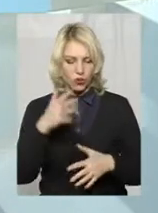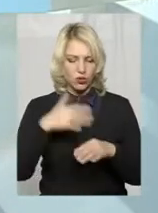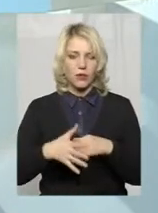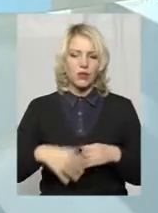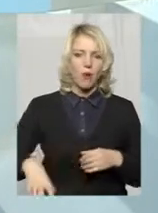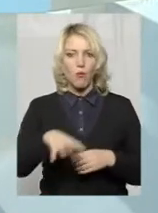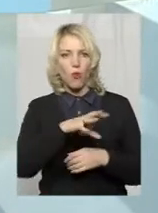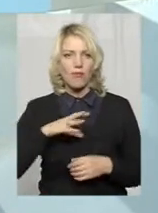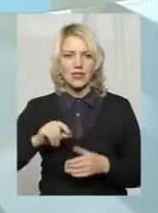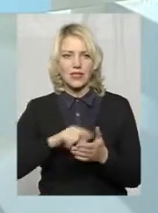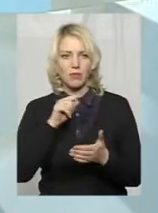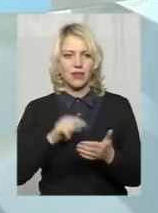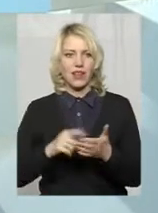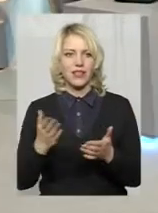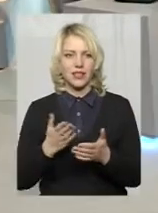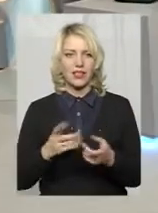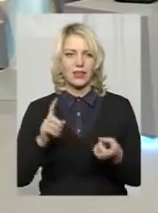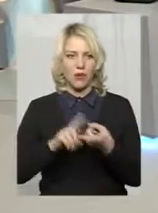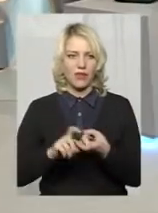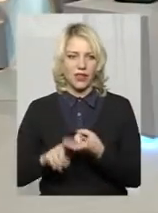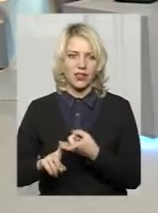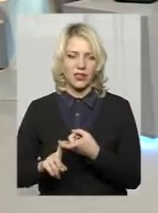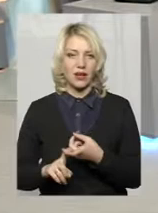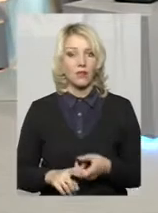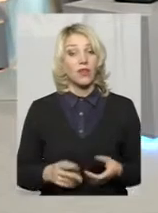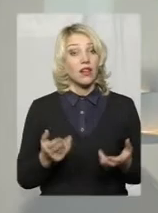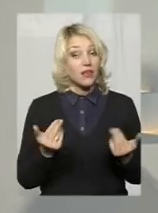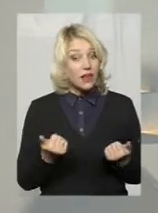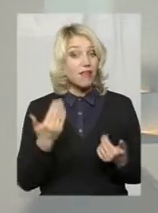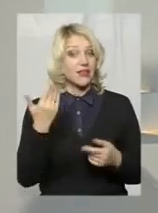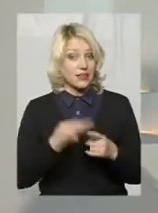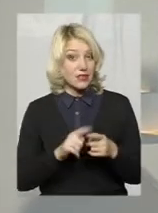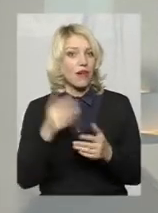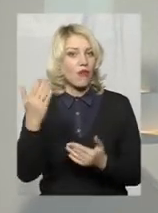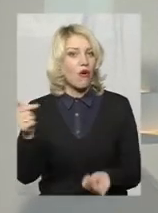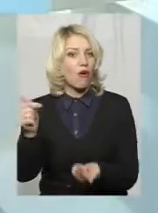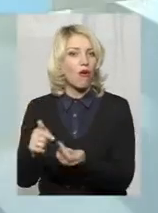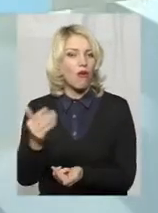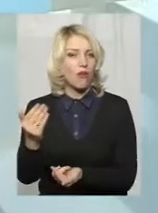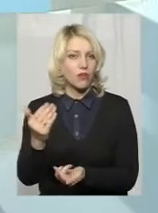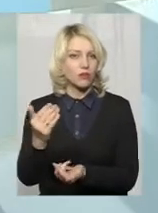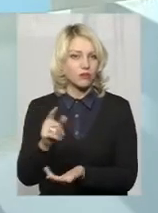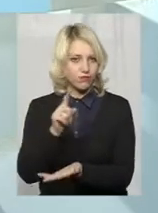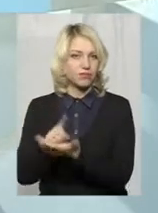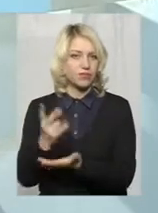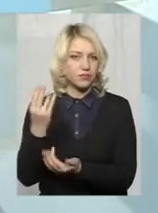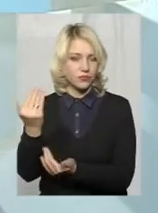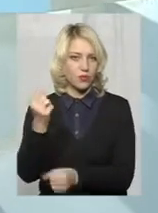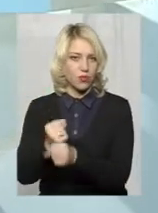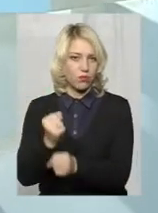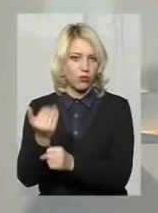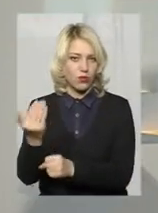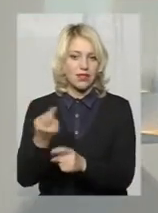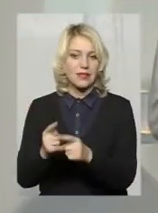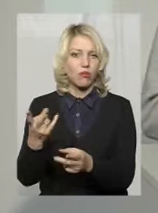всі питання, які пов'язані саме з державним утворенням. його і зобов'язання. Це його конституційна задача. Він має